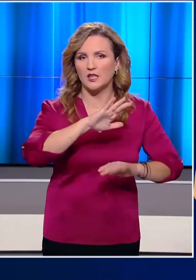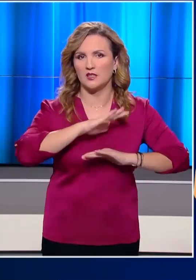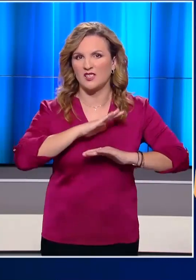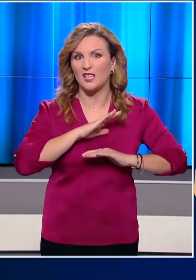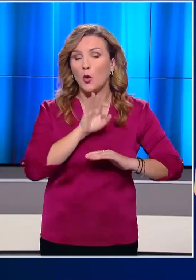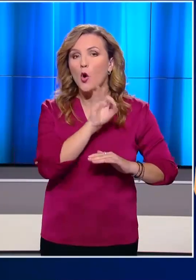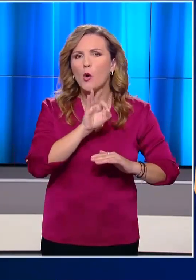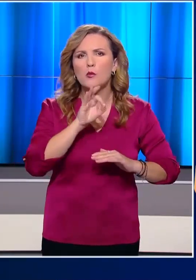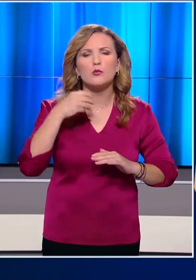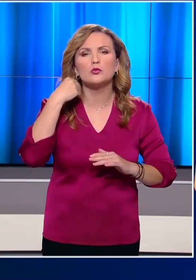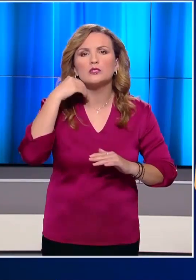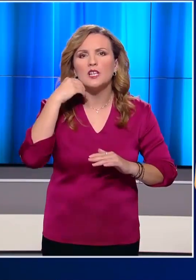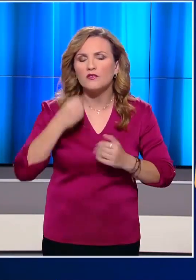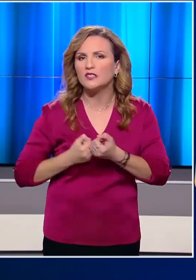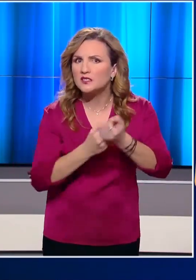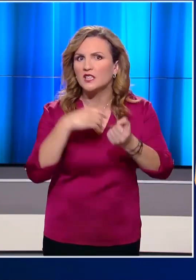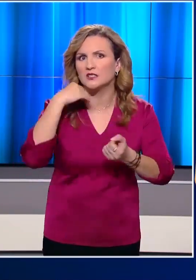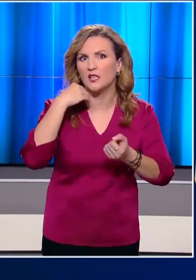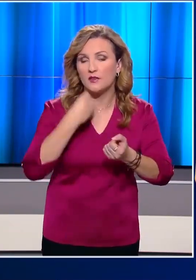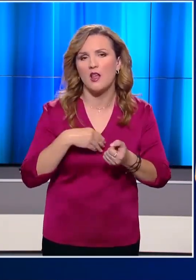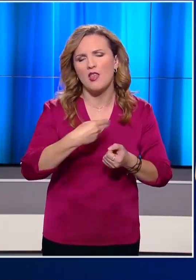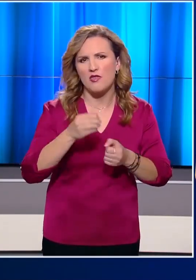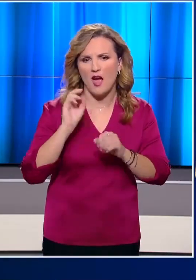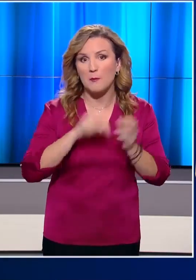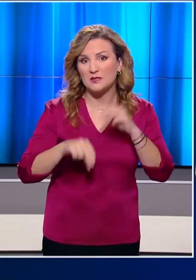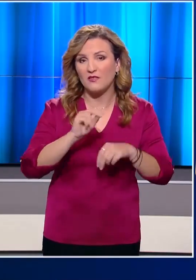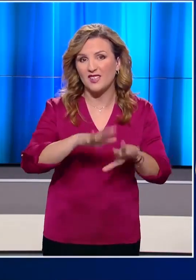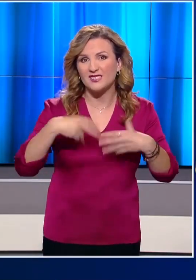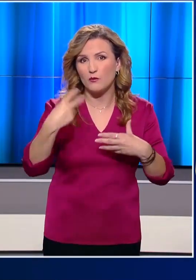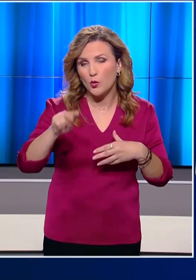Λιβύη. Η απόφαση του αυτή θα πάρει την έγκριση τουρικής βουλής στις αρχές Ιανουαρίου.